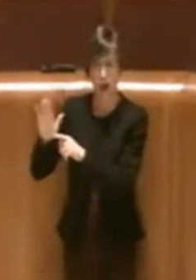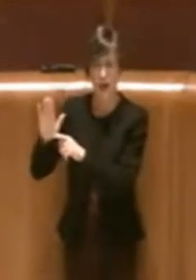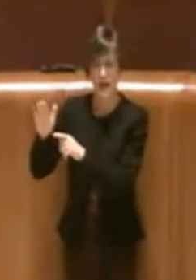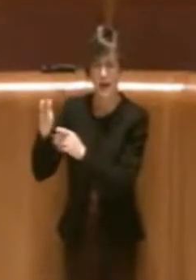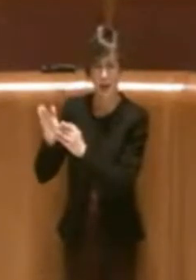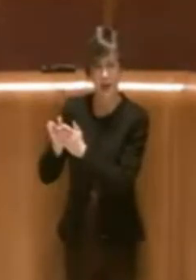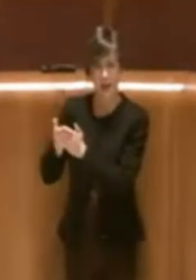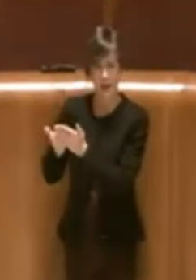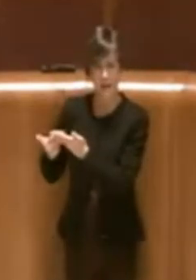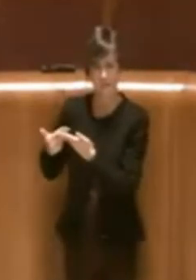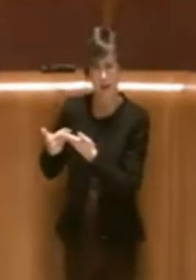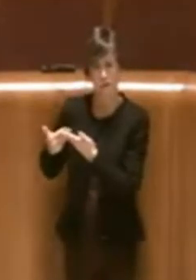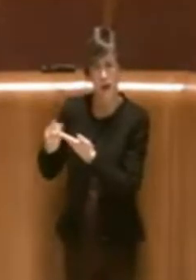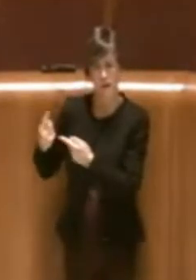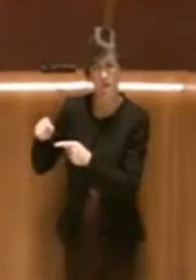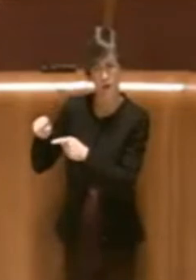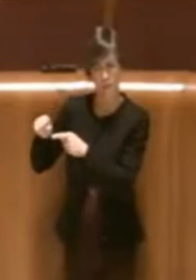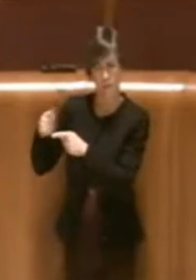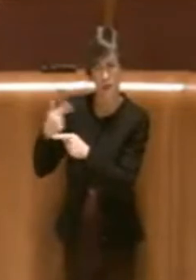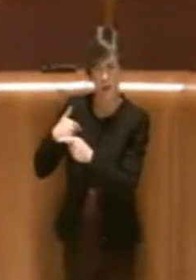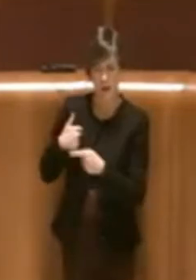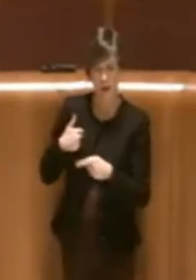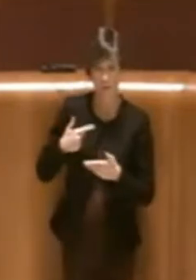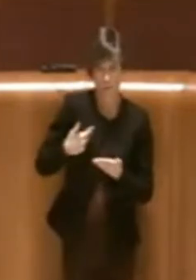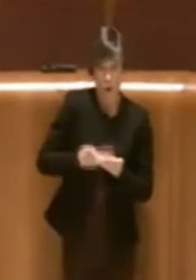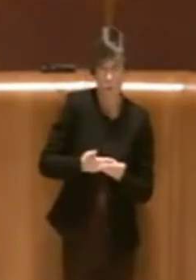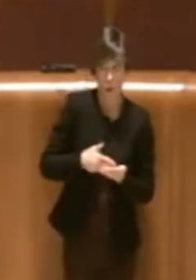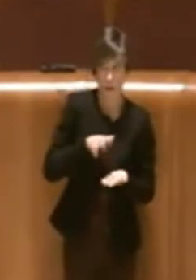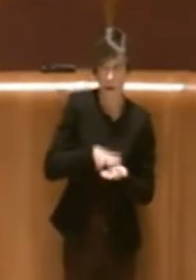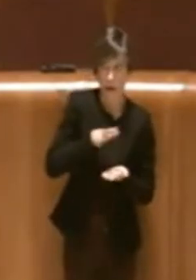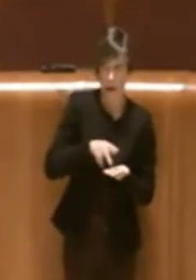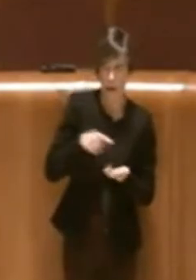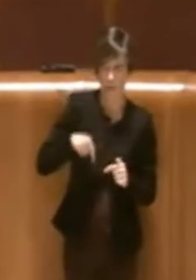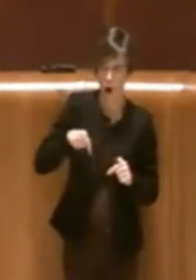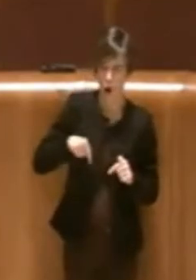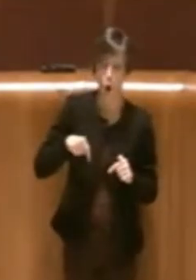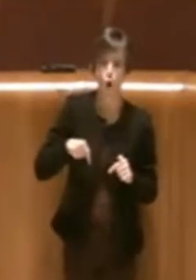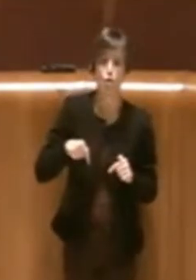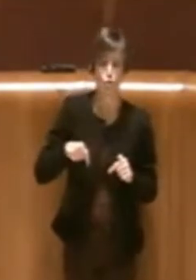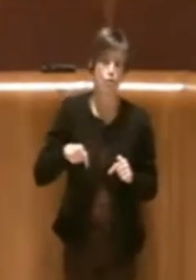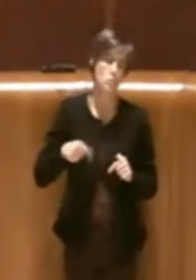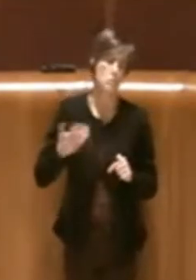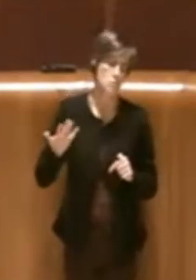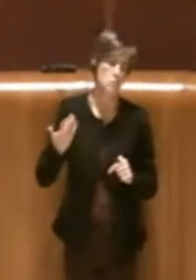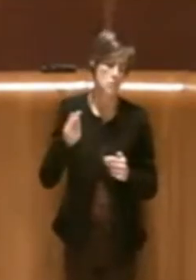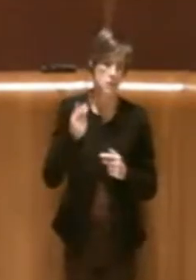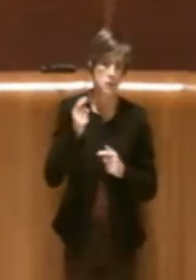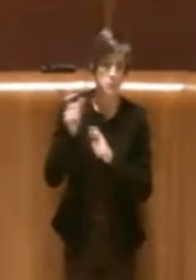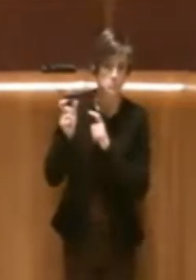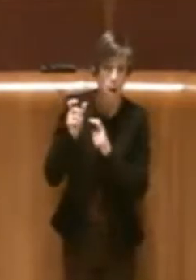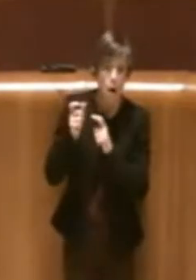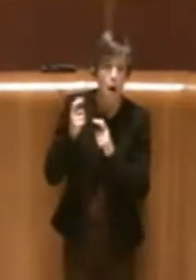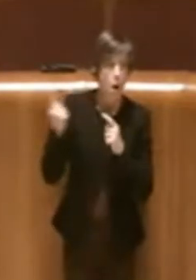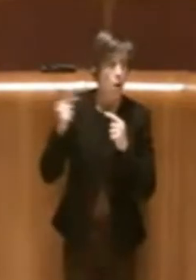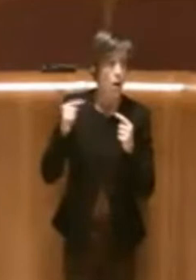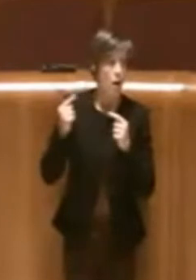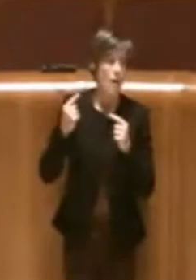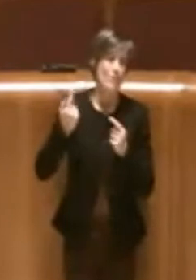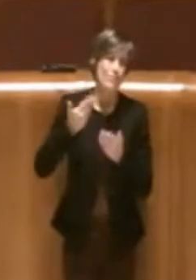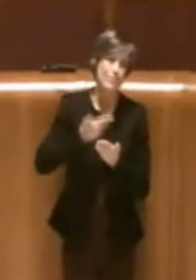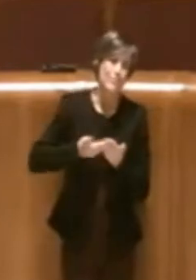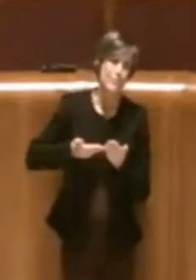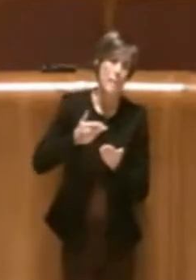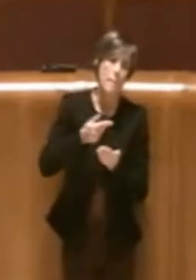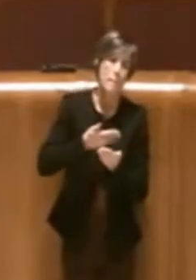'interno della proposta di delibera in esame oggi all'Assemblea Capitolina si parla ovviamente all'interno del piano di valorizzazione